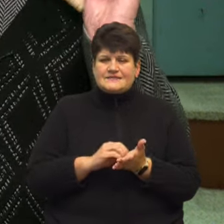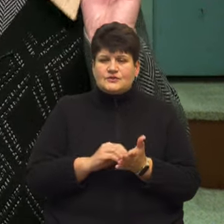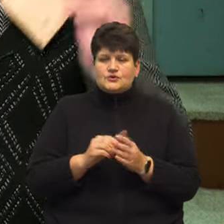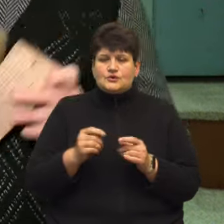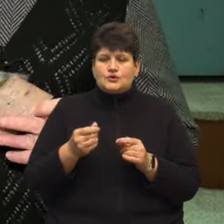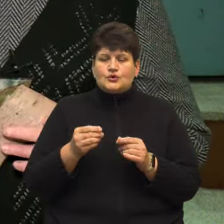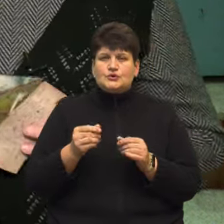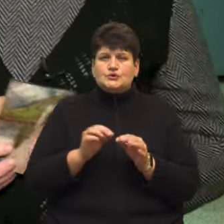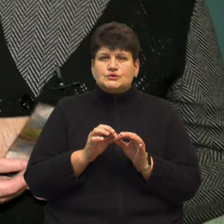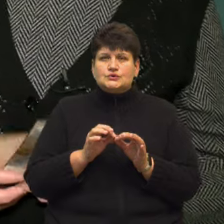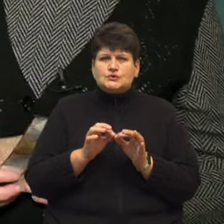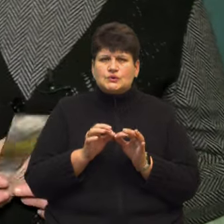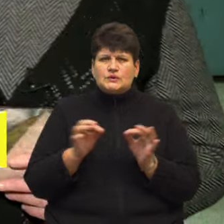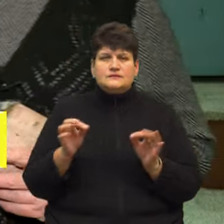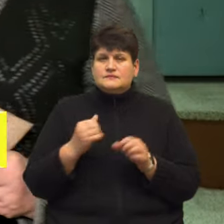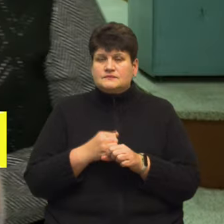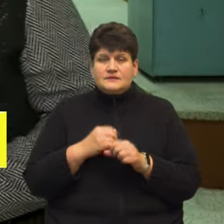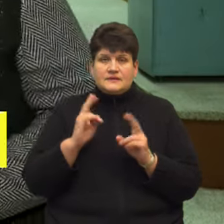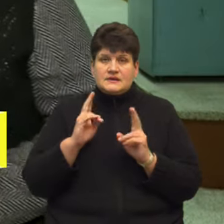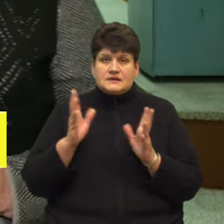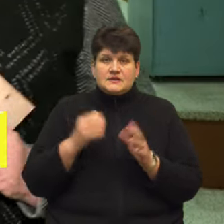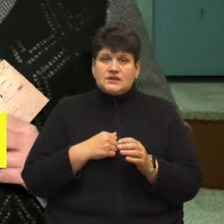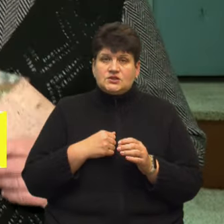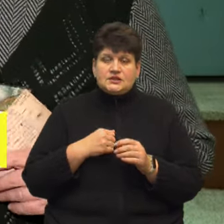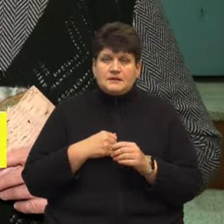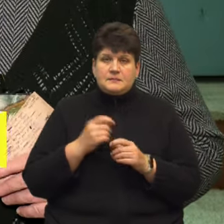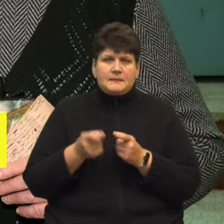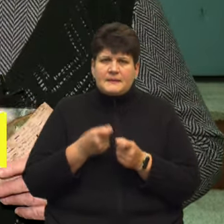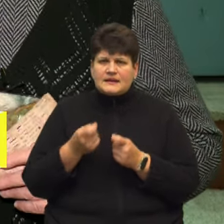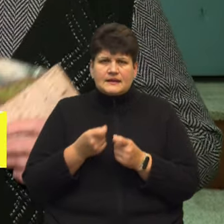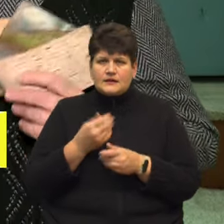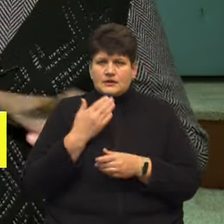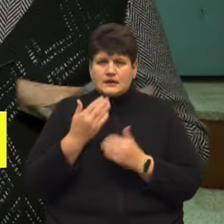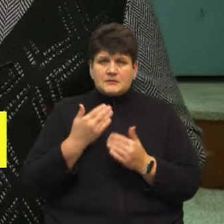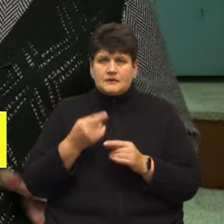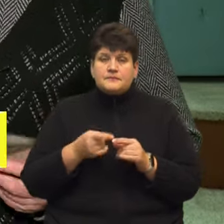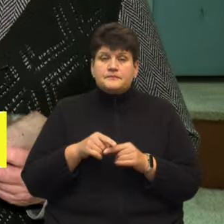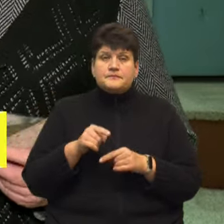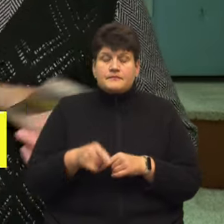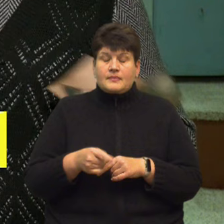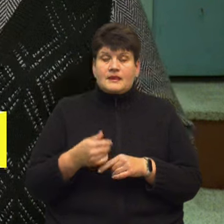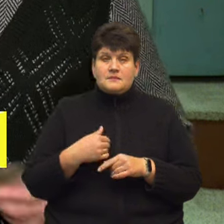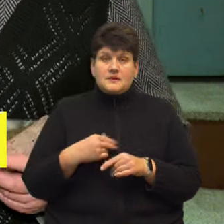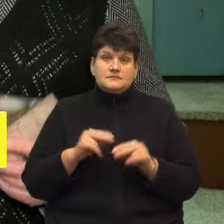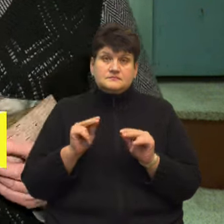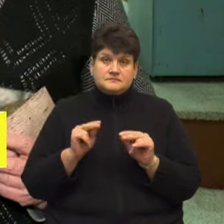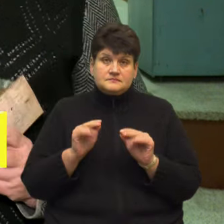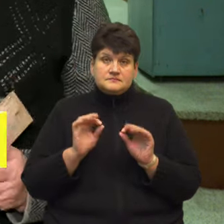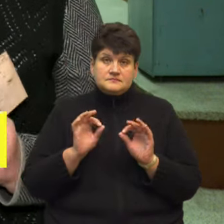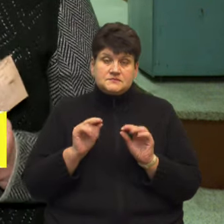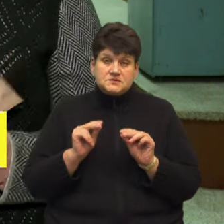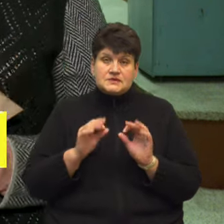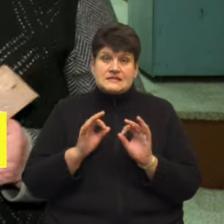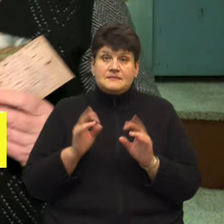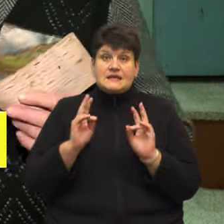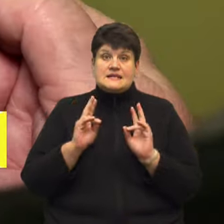такого стану доводила, на жаль, ми неї так детально не розпитували про то. Бо ми, по-правді, сказати не знали, що така велика